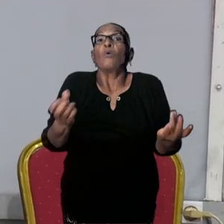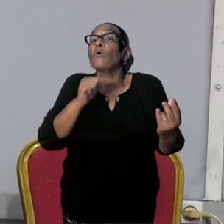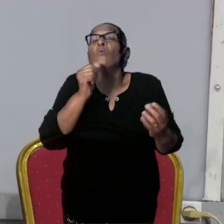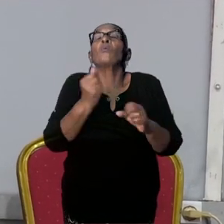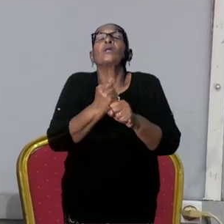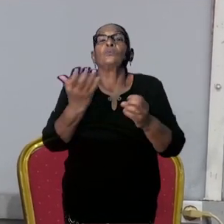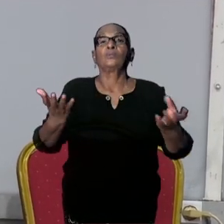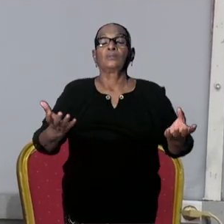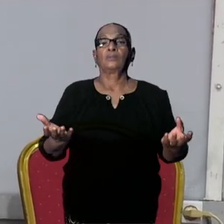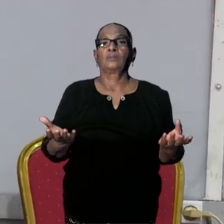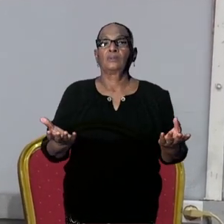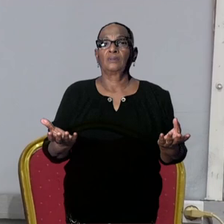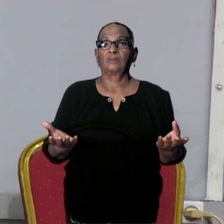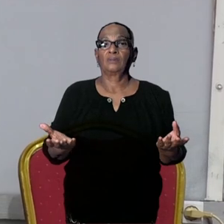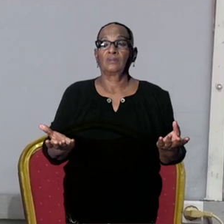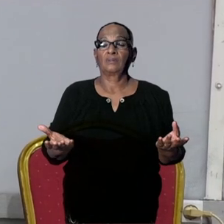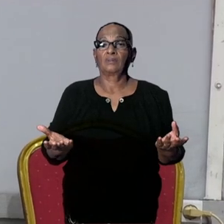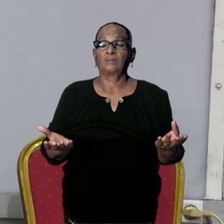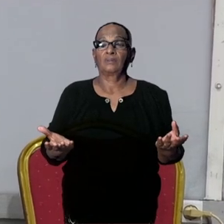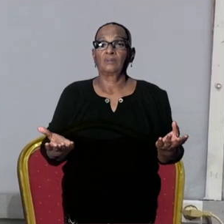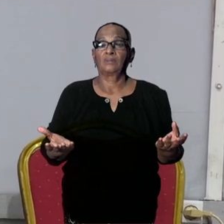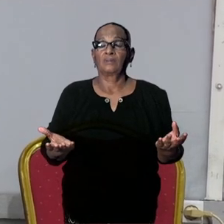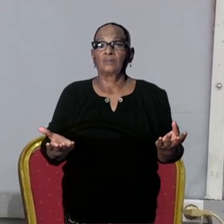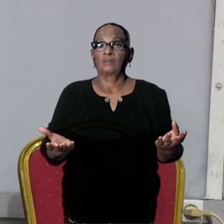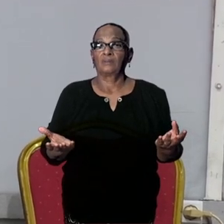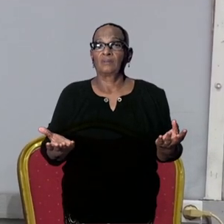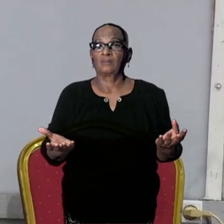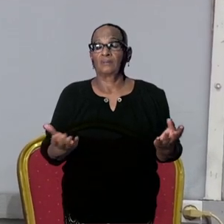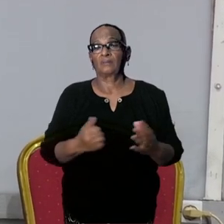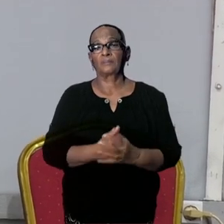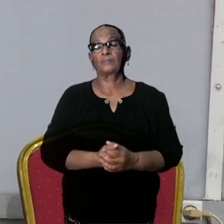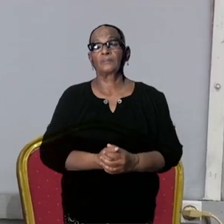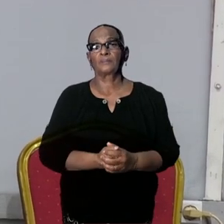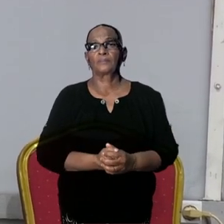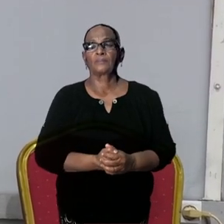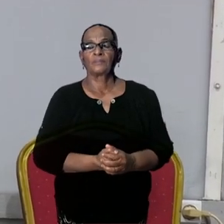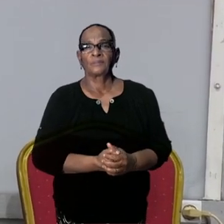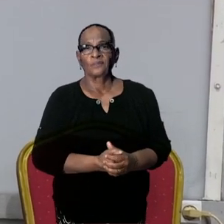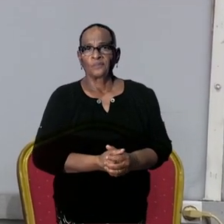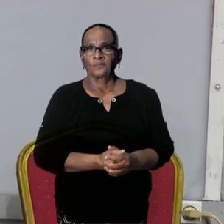AstraZeneca, nog niet bevestigd is.